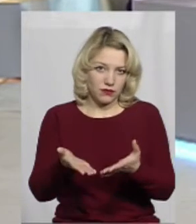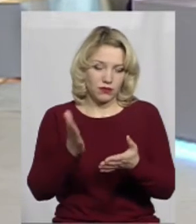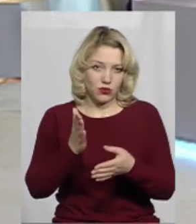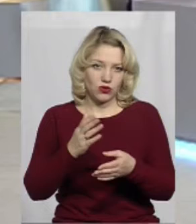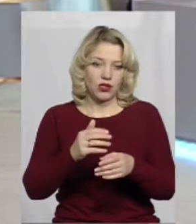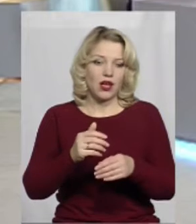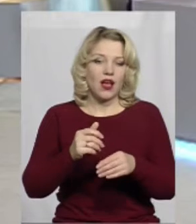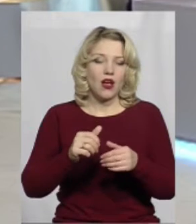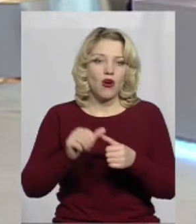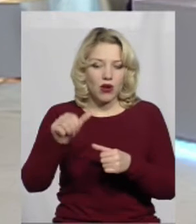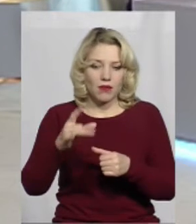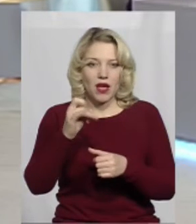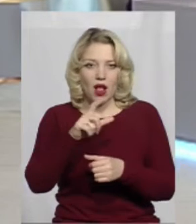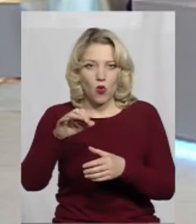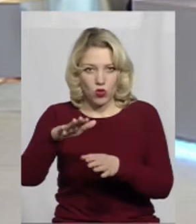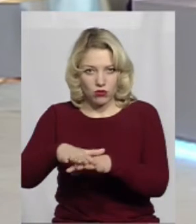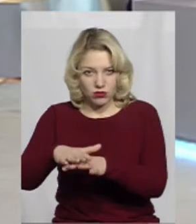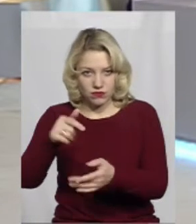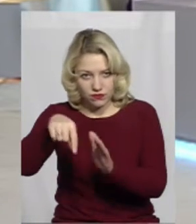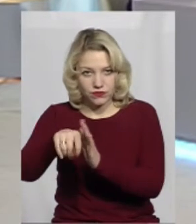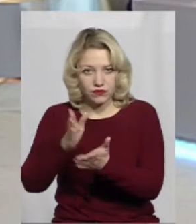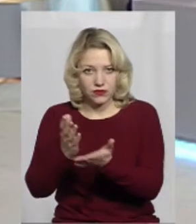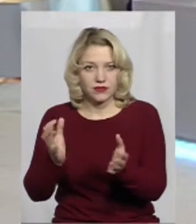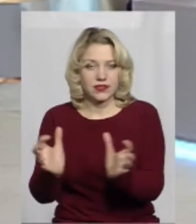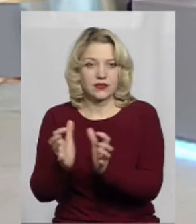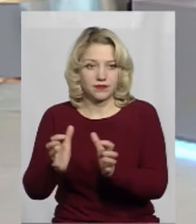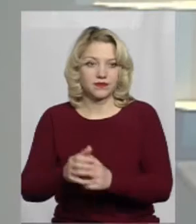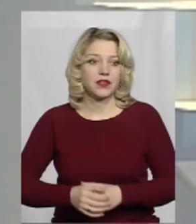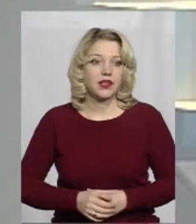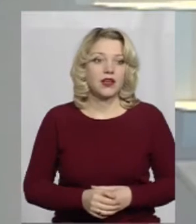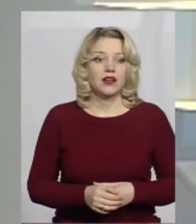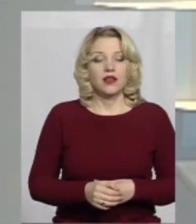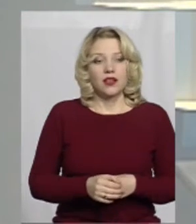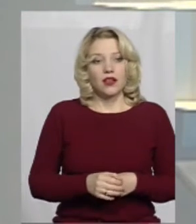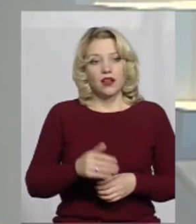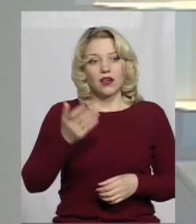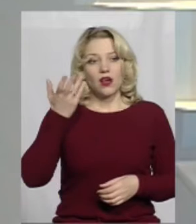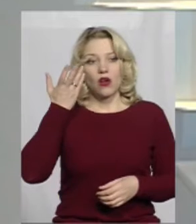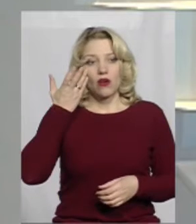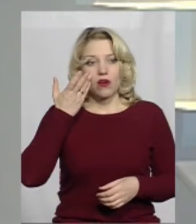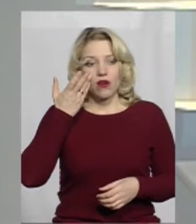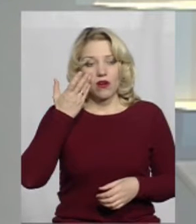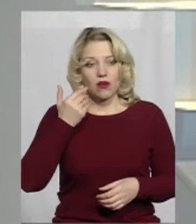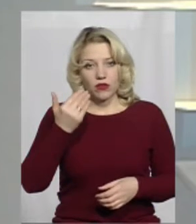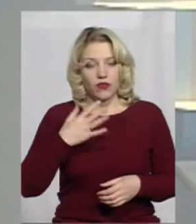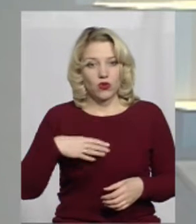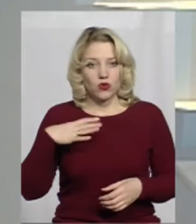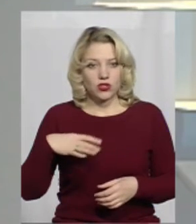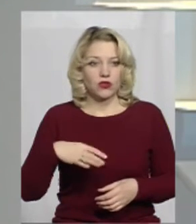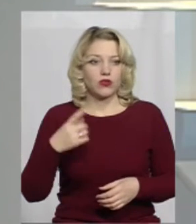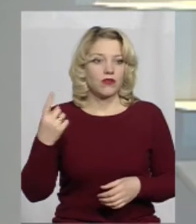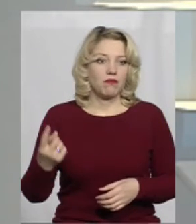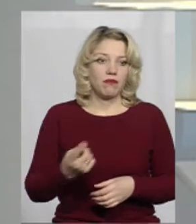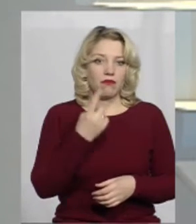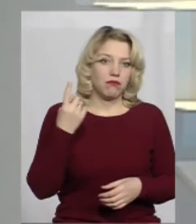рахунках субсидіантів. Пані Людмило, коли очікуєте перших надходжень від держави, чи можливо вже є ці